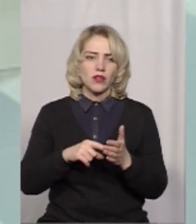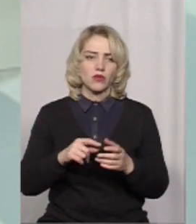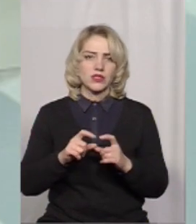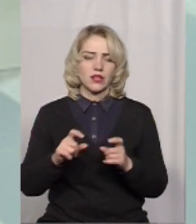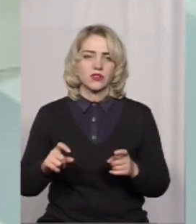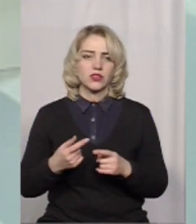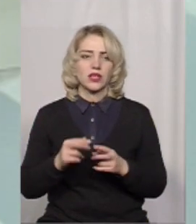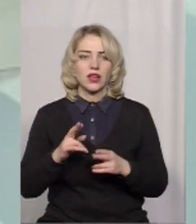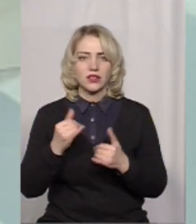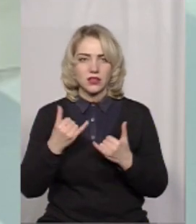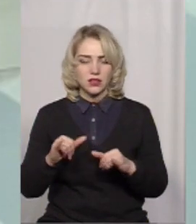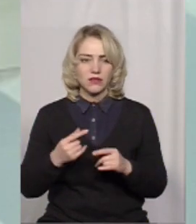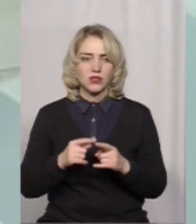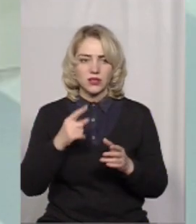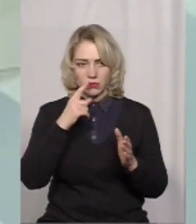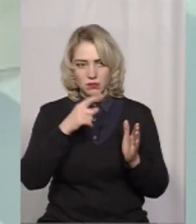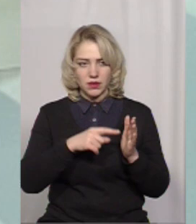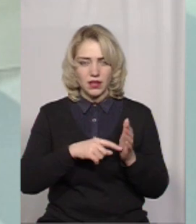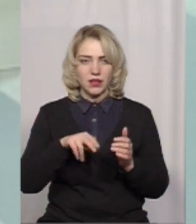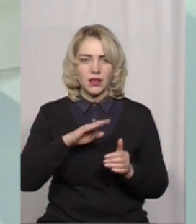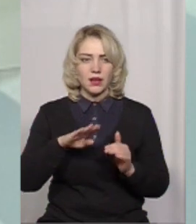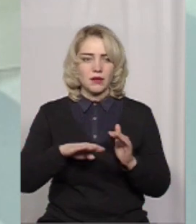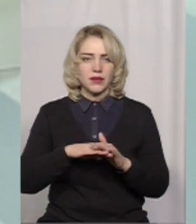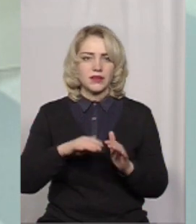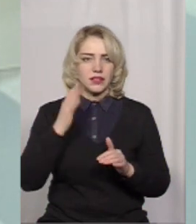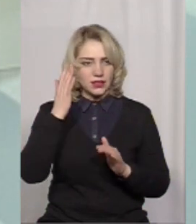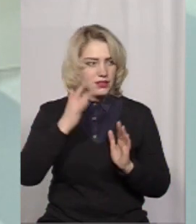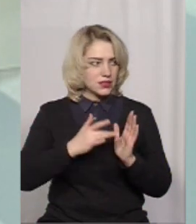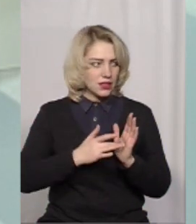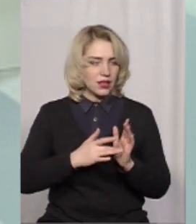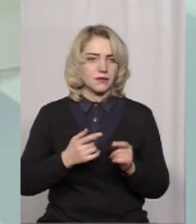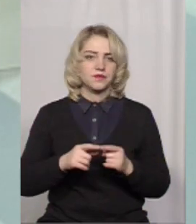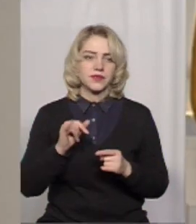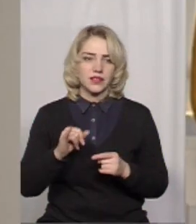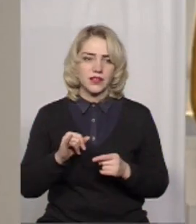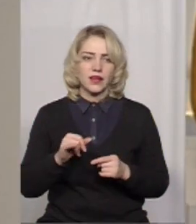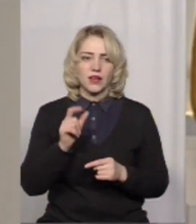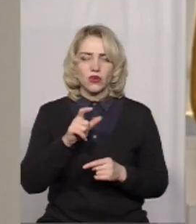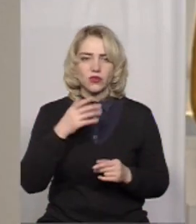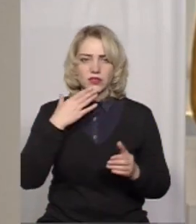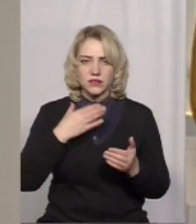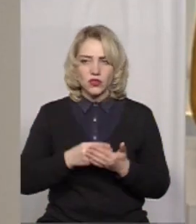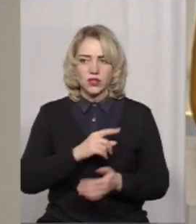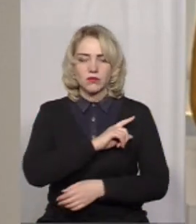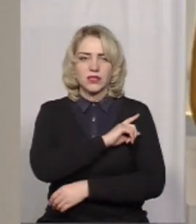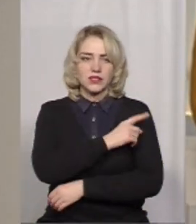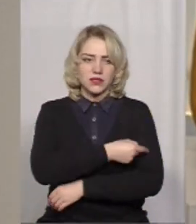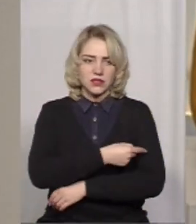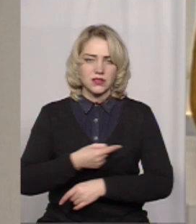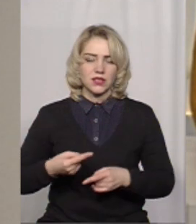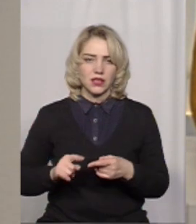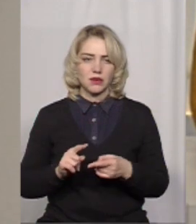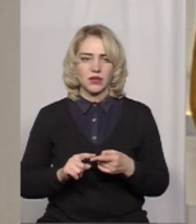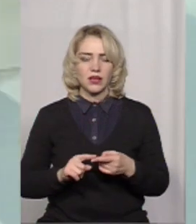Але це підпадає під ціль ні голоду, люди своїми силами, долучившись до даного